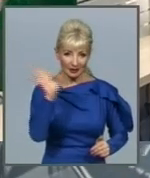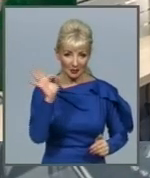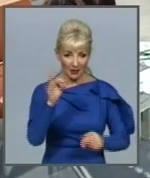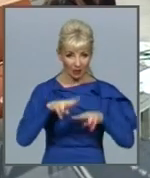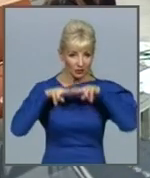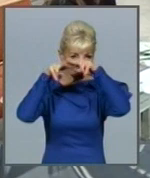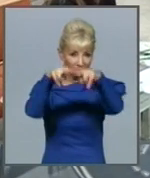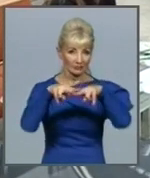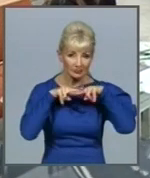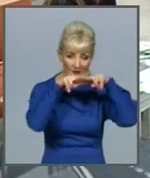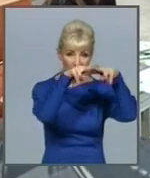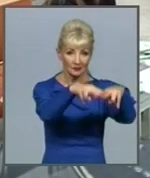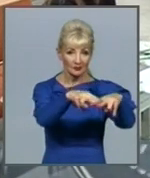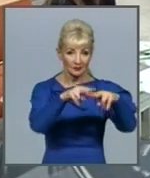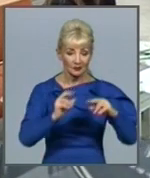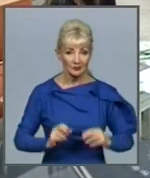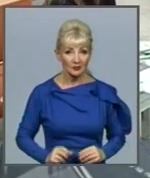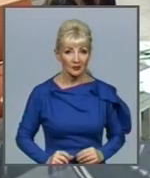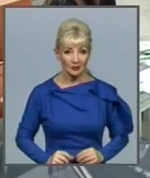Євген Кучком. Харківські звістя.